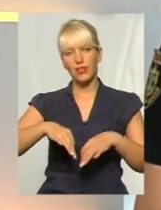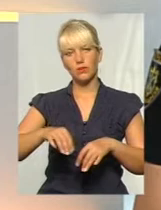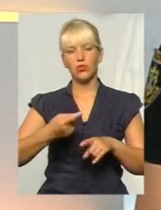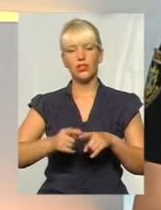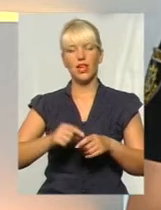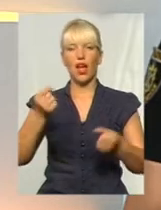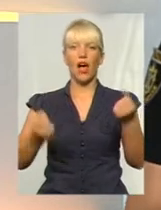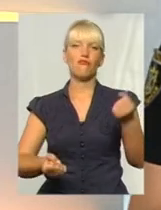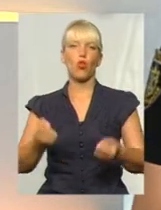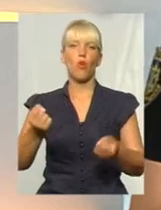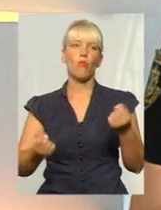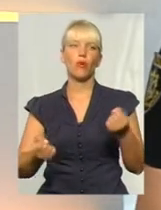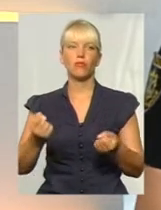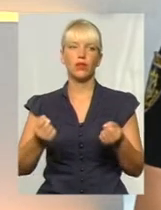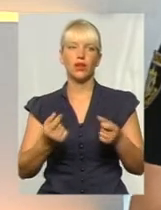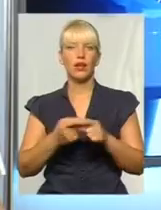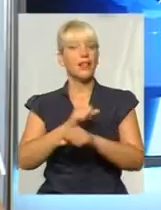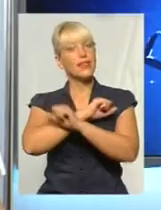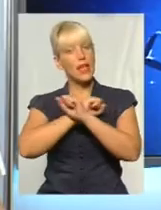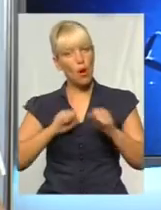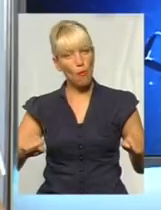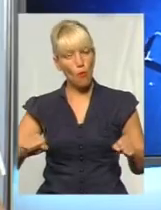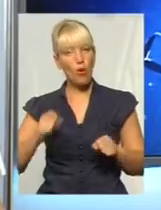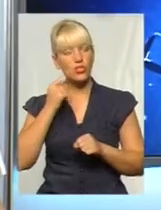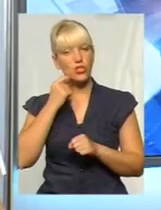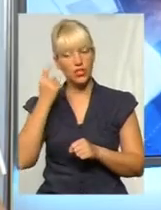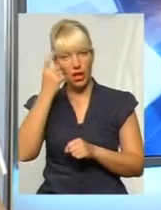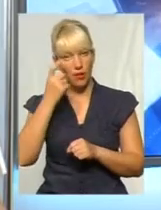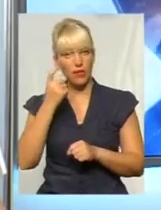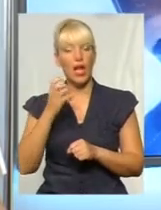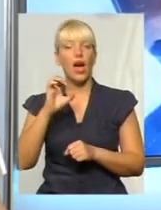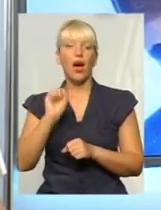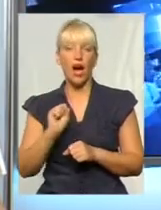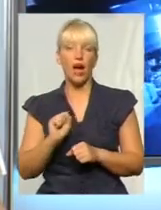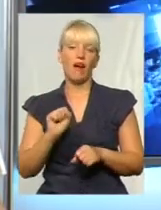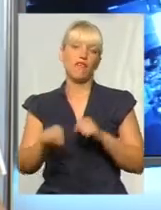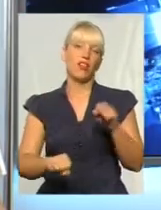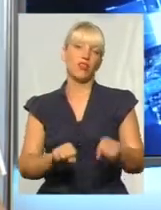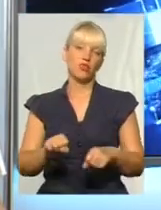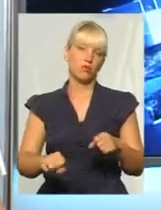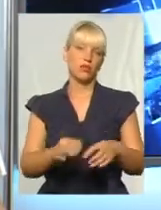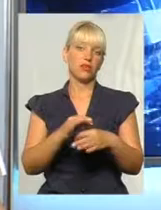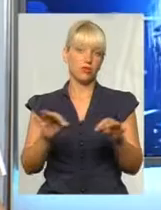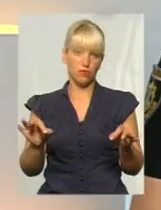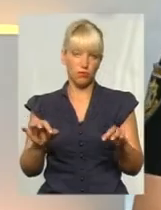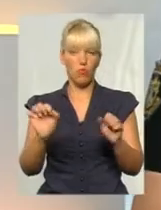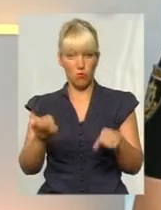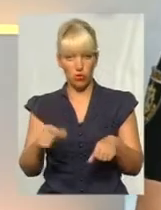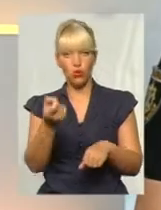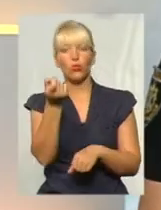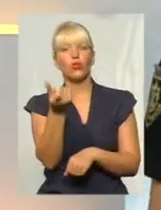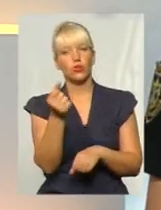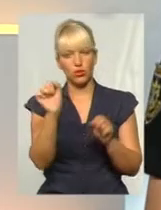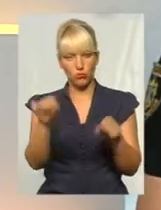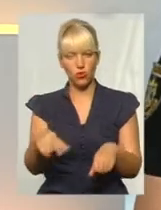автомобіль не можна ним керувати в стані алкогольного сп'яніння, а на велосипеді це трошки можна, трошки